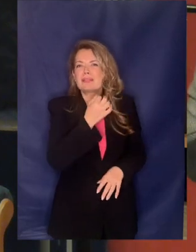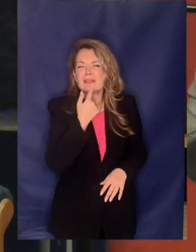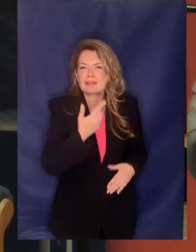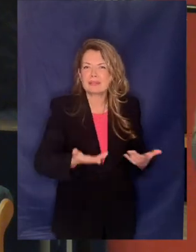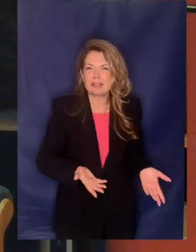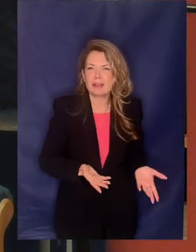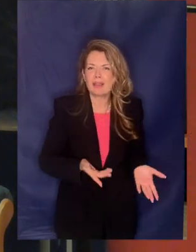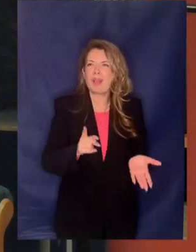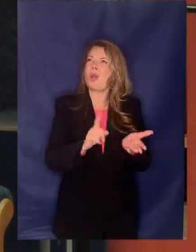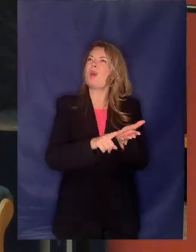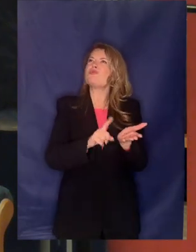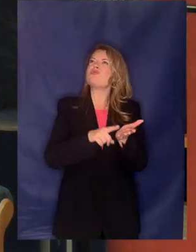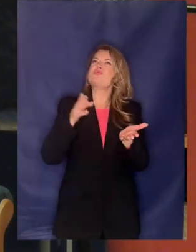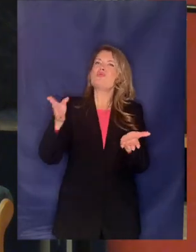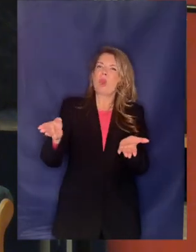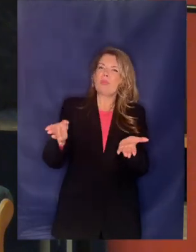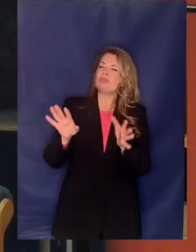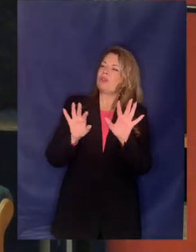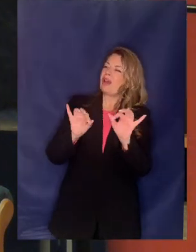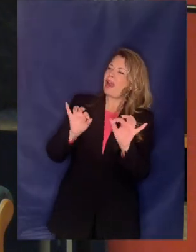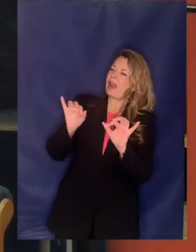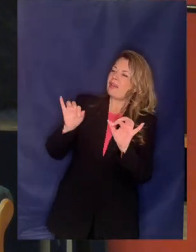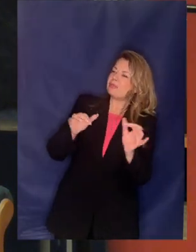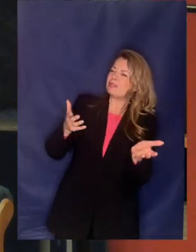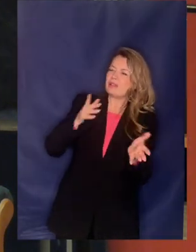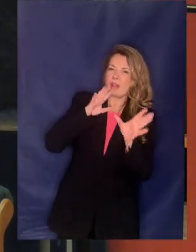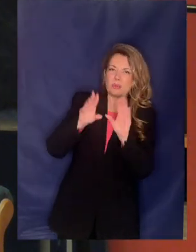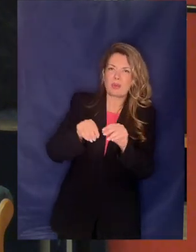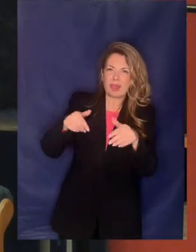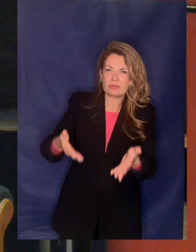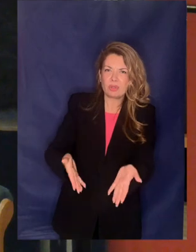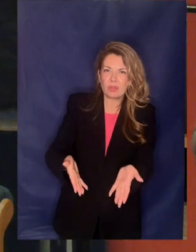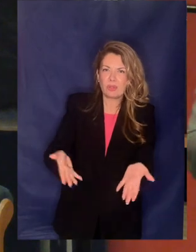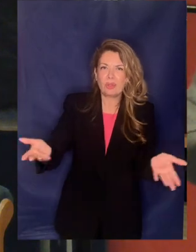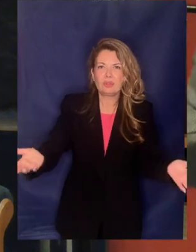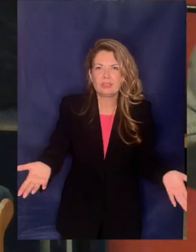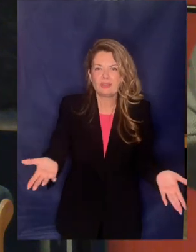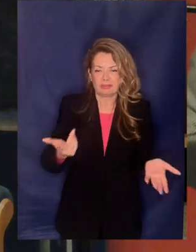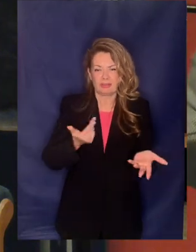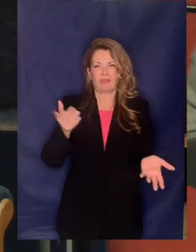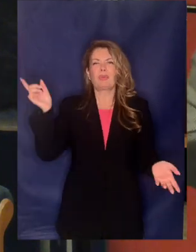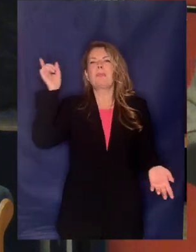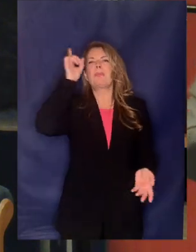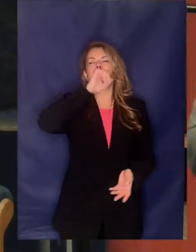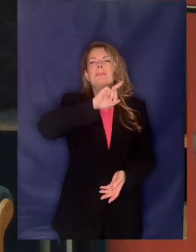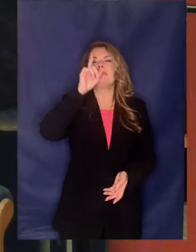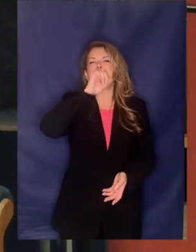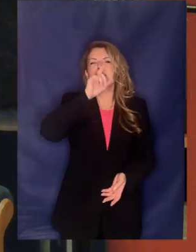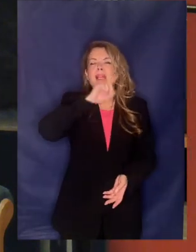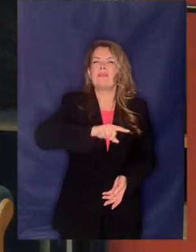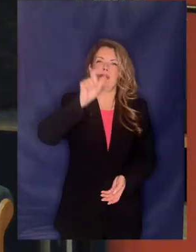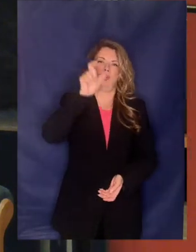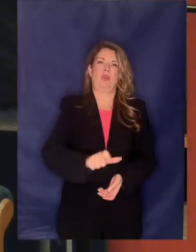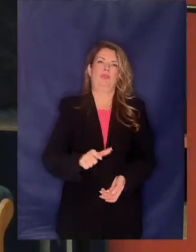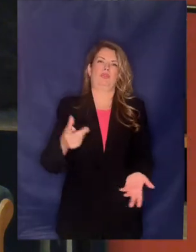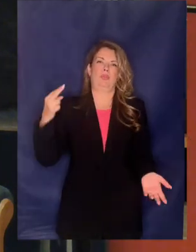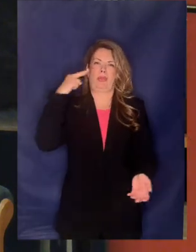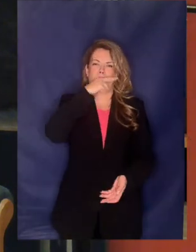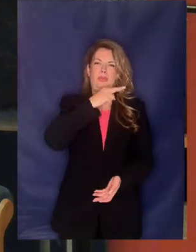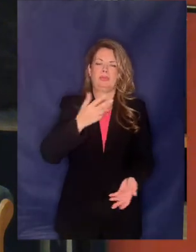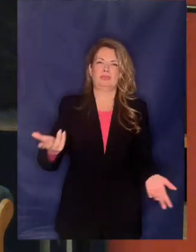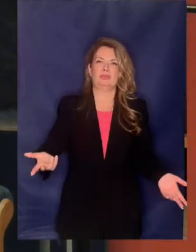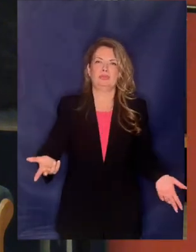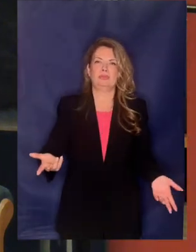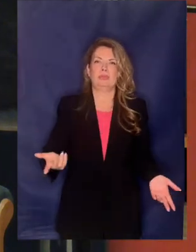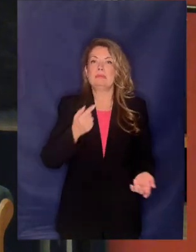νομοθετεί τη ρυθμιστική αρχή ενέργειας και δεν θα πρέπει να αποκαλύψουμε και το μεγάλο ψέμα του κύριου Μετσοτάκη ο οποίος μας